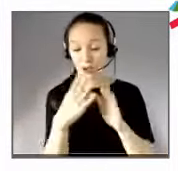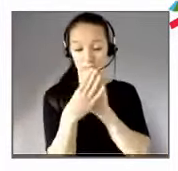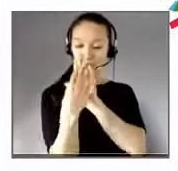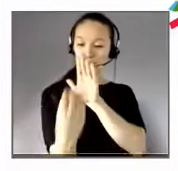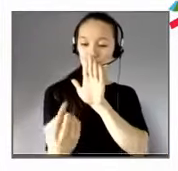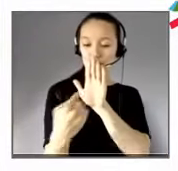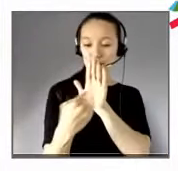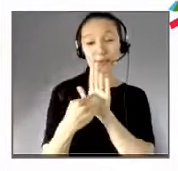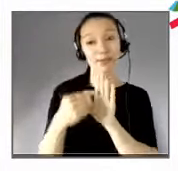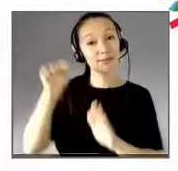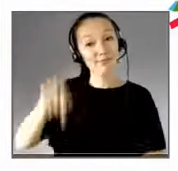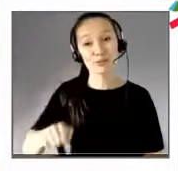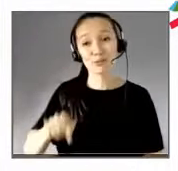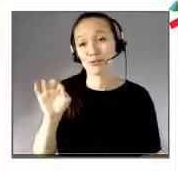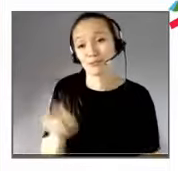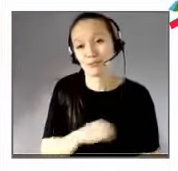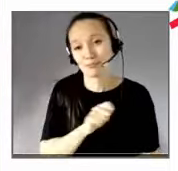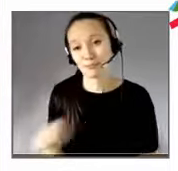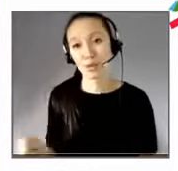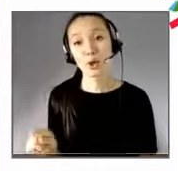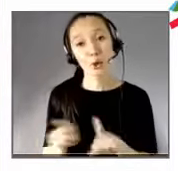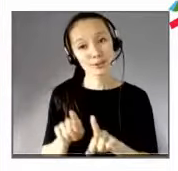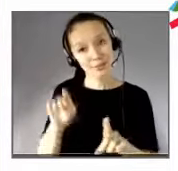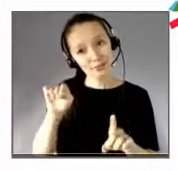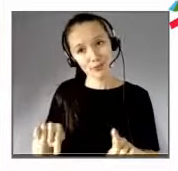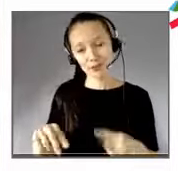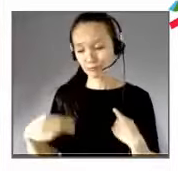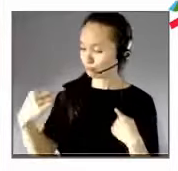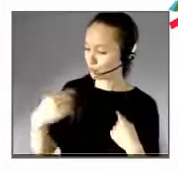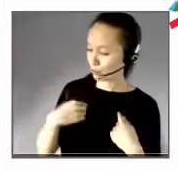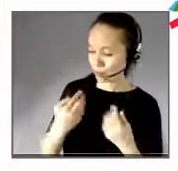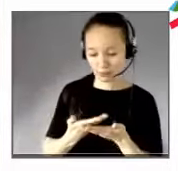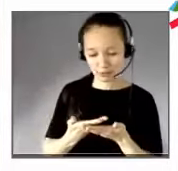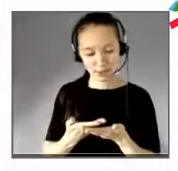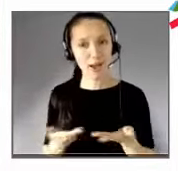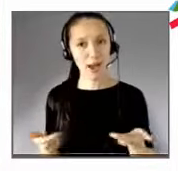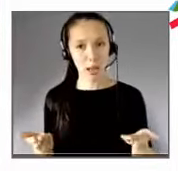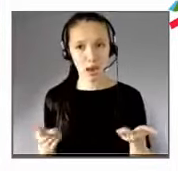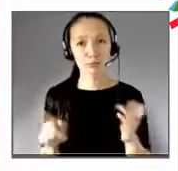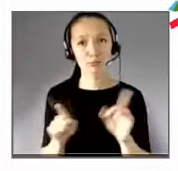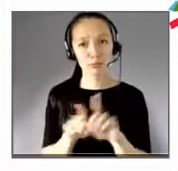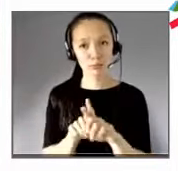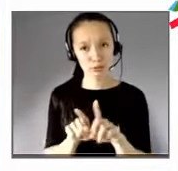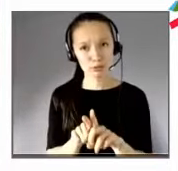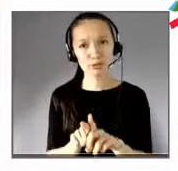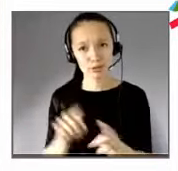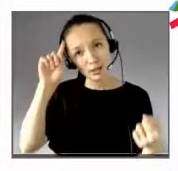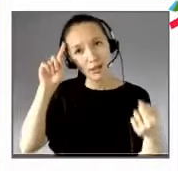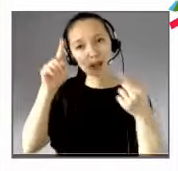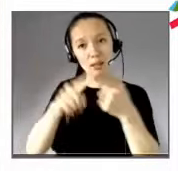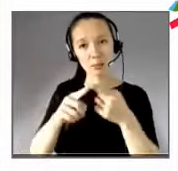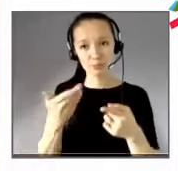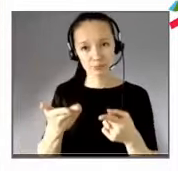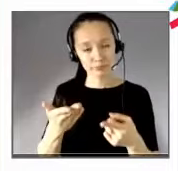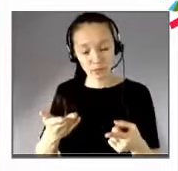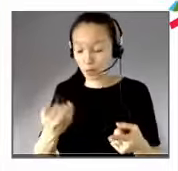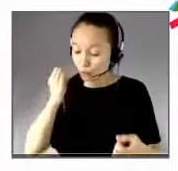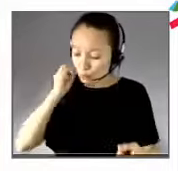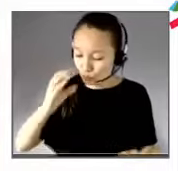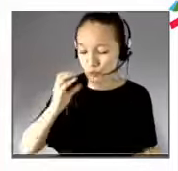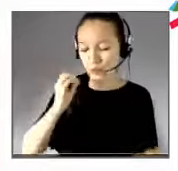après, il faut être humble. En fait, c'est un sujet qu'il faut remettre sur la table tous les jours, la fraternité.